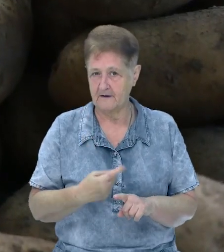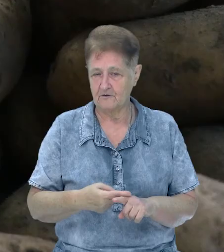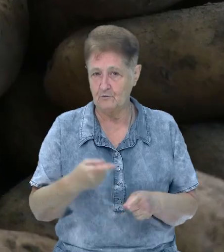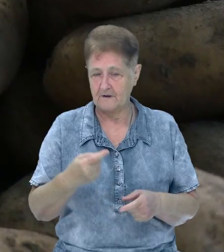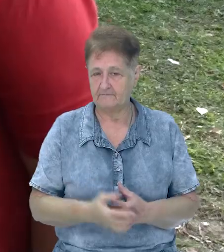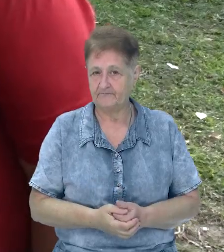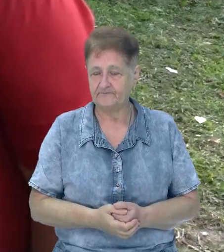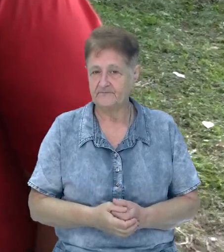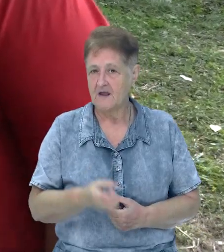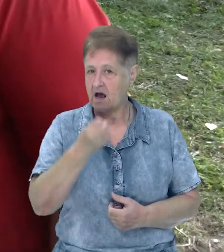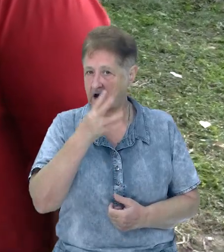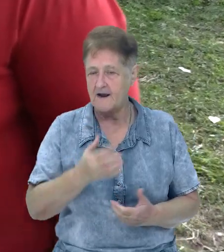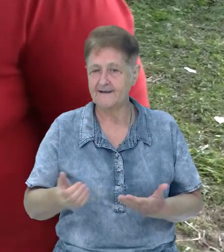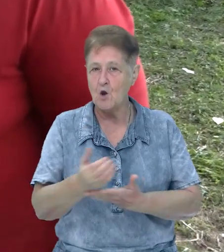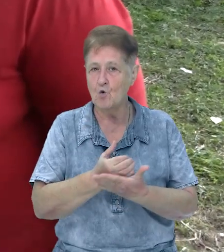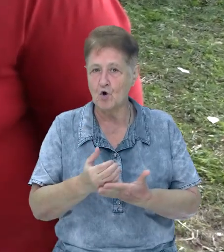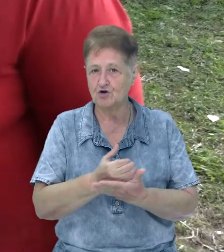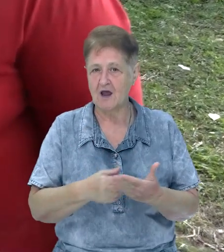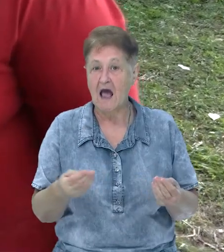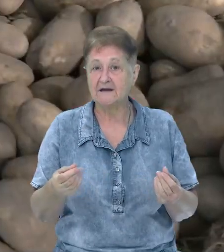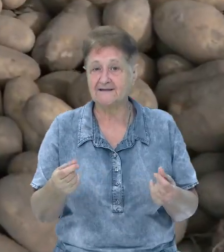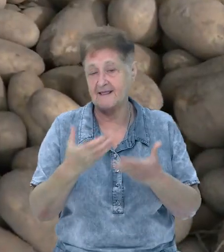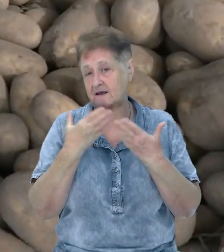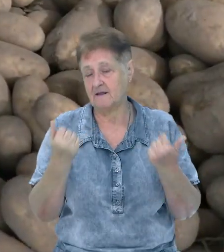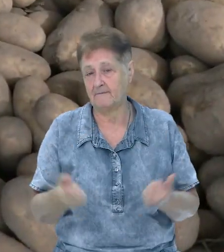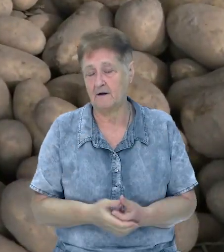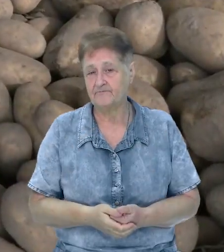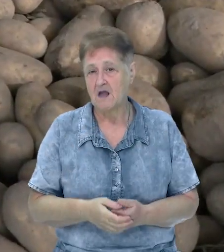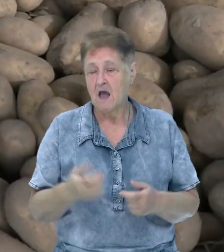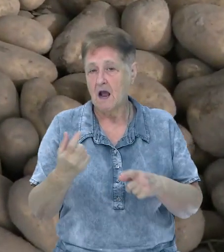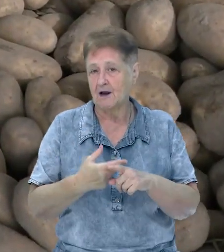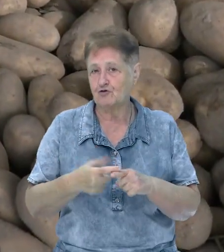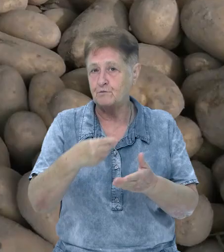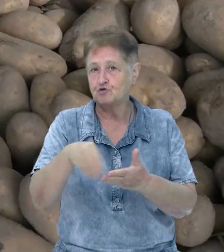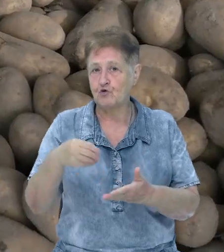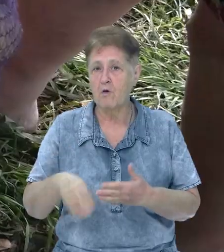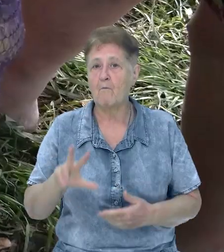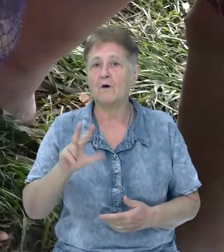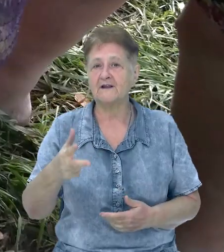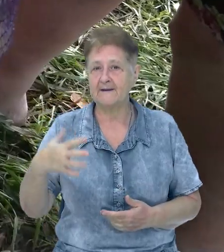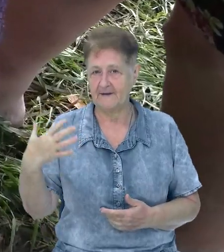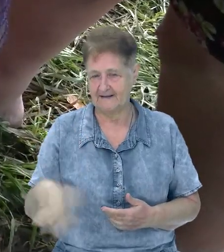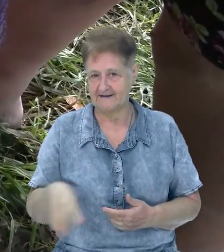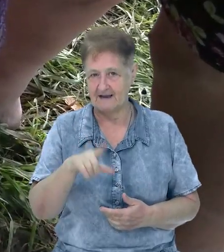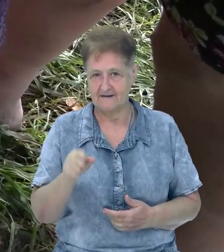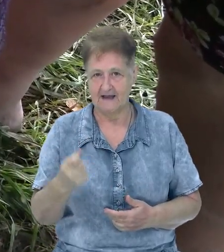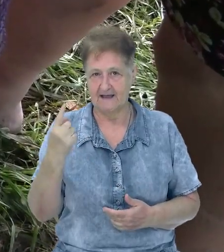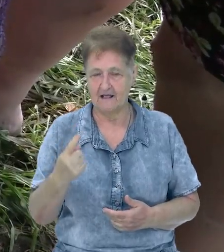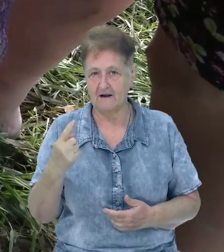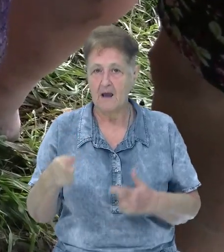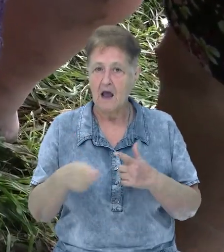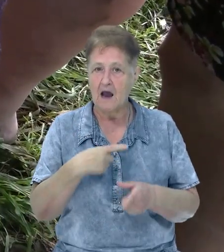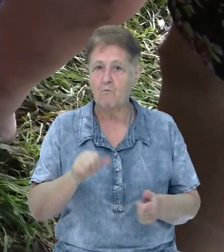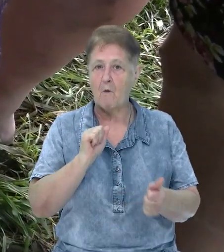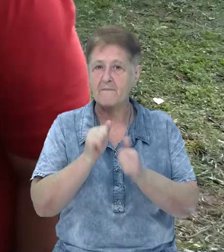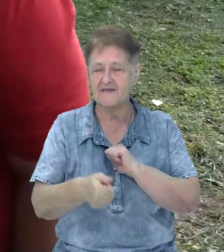Олена. Гарний вирожай, але ціни немає. Картоплю у печенюхах скуповують по 3 гривні 50 копійок за кілограм або